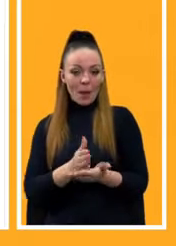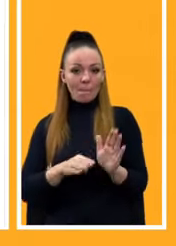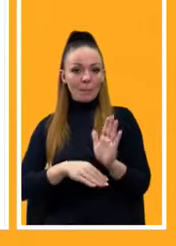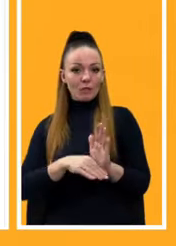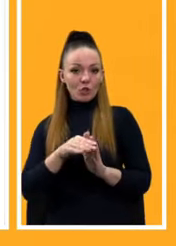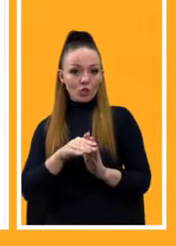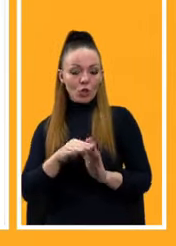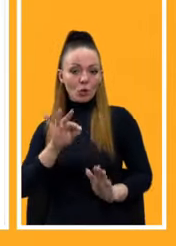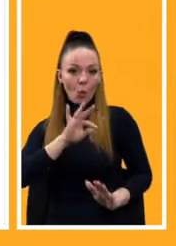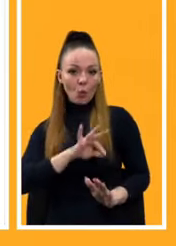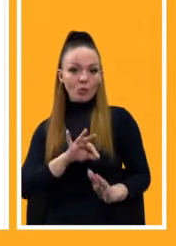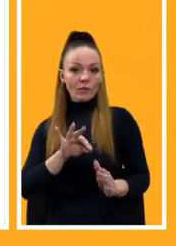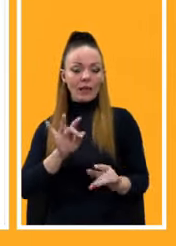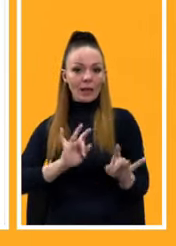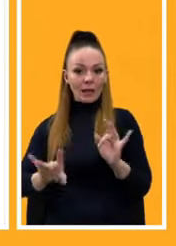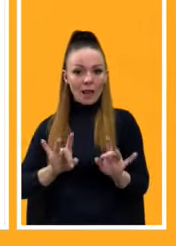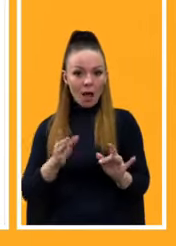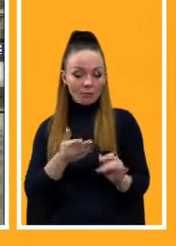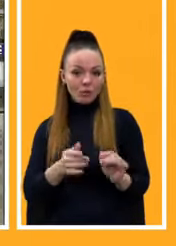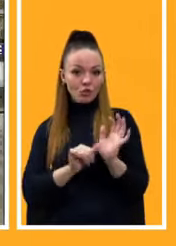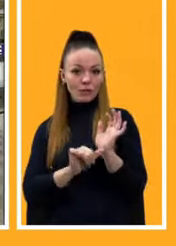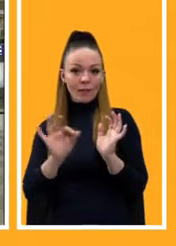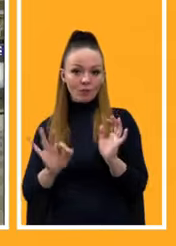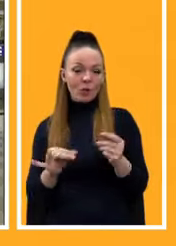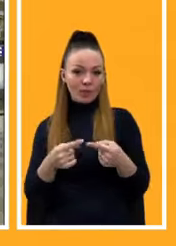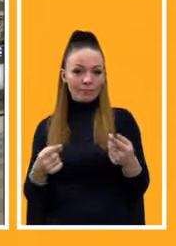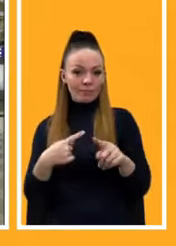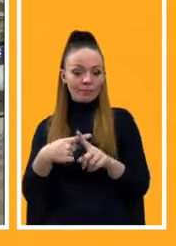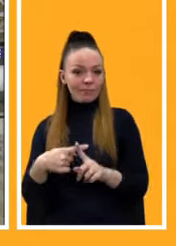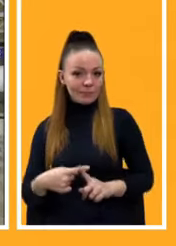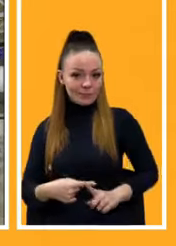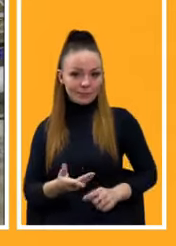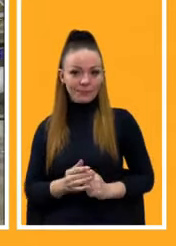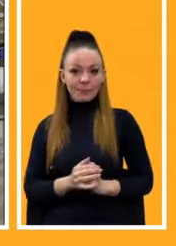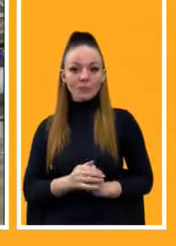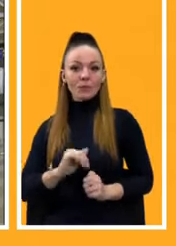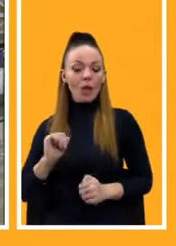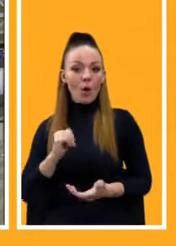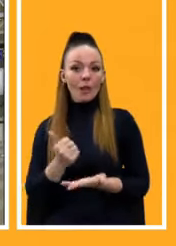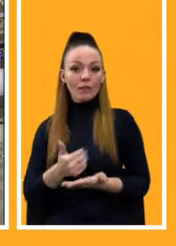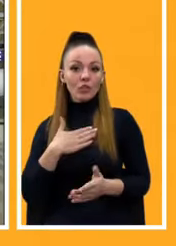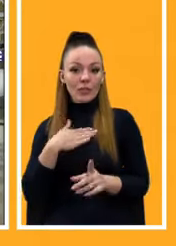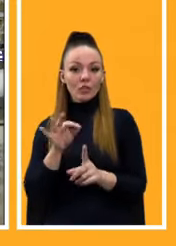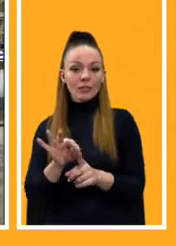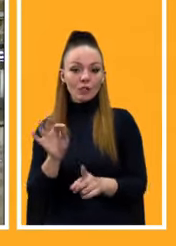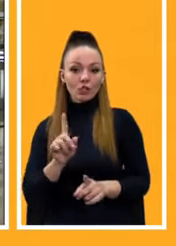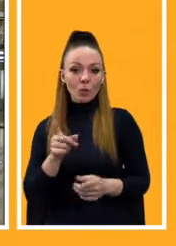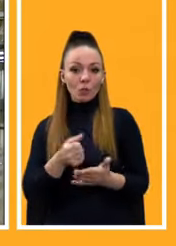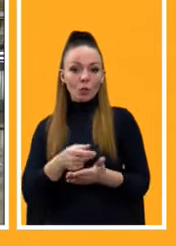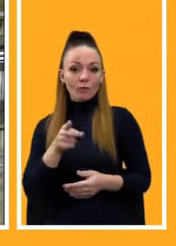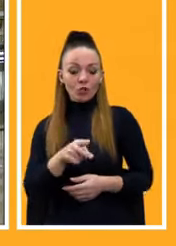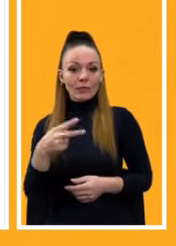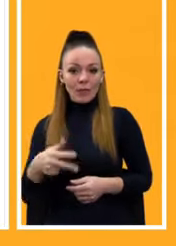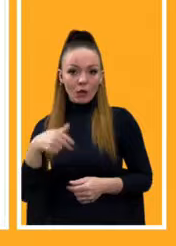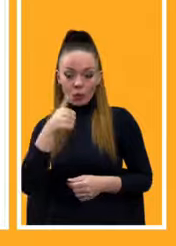доходів від реклами на 60%, ну і так далі, і так далі. Найголовніша наша ціль, все ж таки, щоб до 2030 року